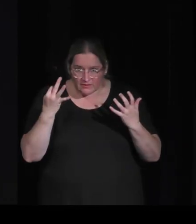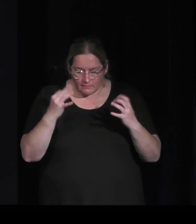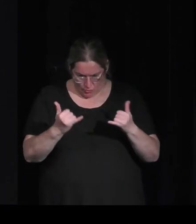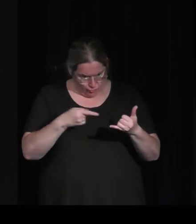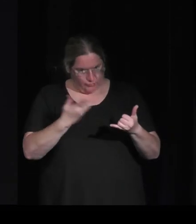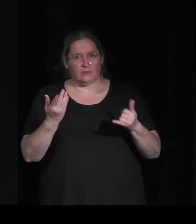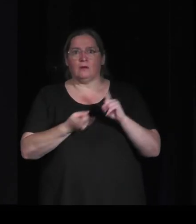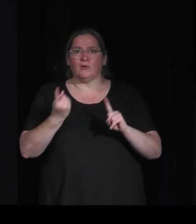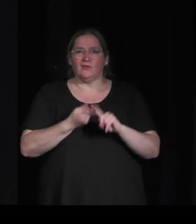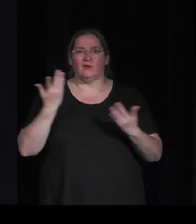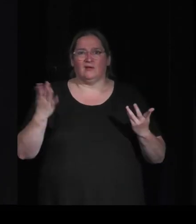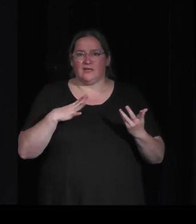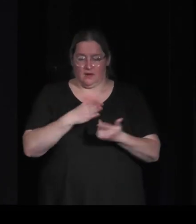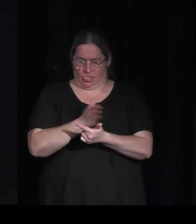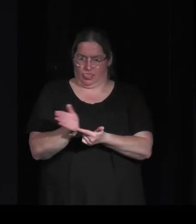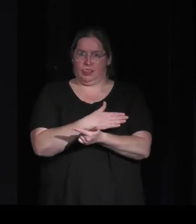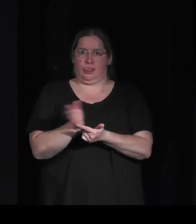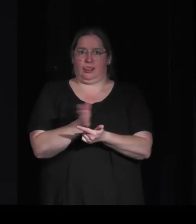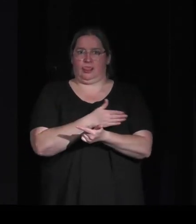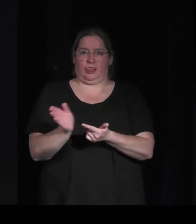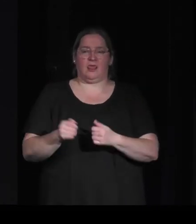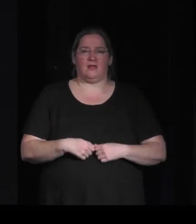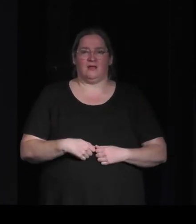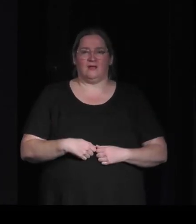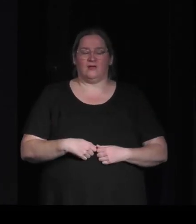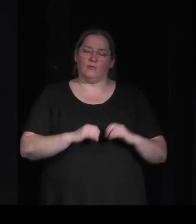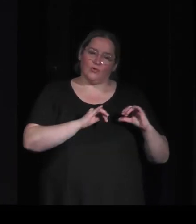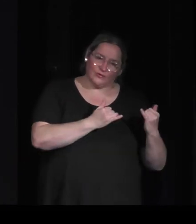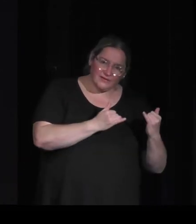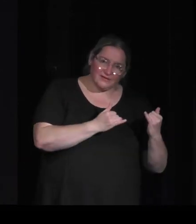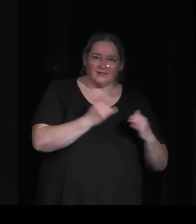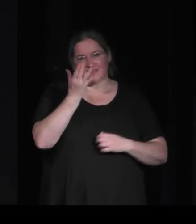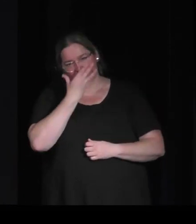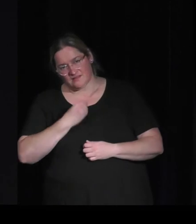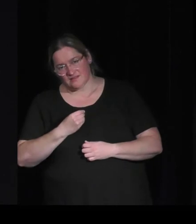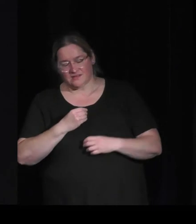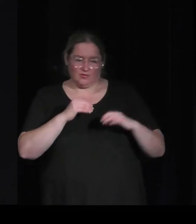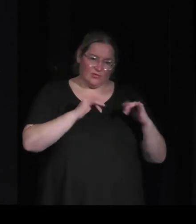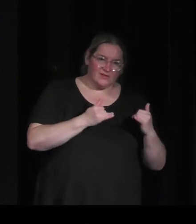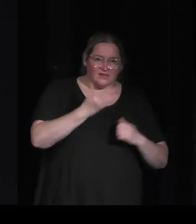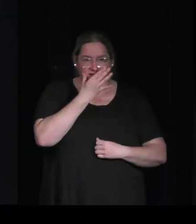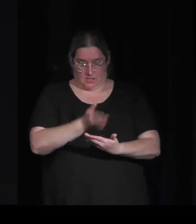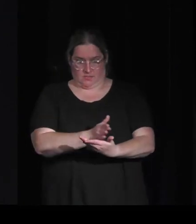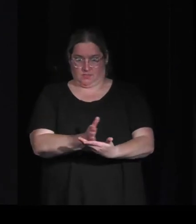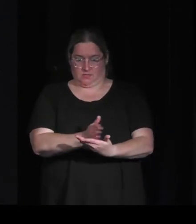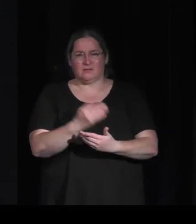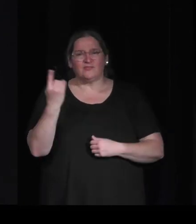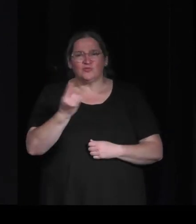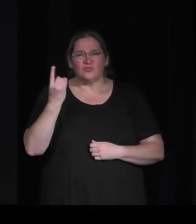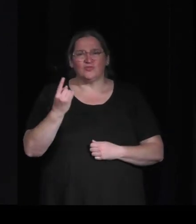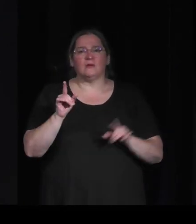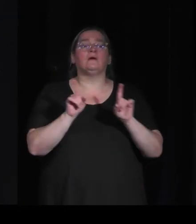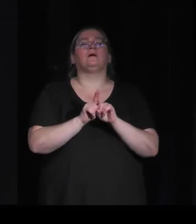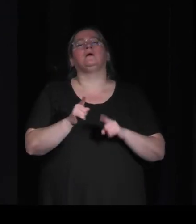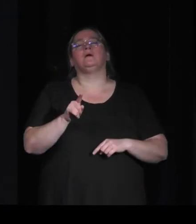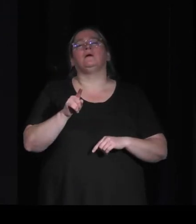voit bien qu'il y toujours une tension entre la dimension ludique et la dimension esthétique et alors pour une autre enquête qu'on avait menée avec les